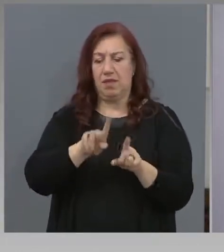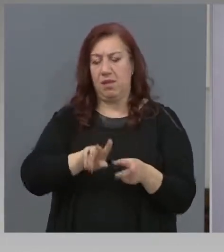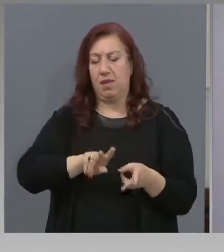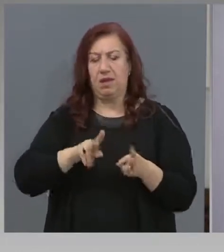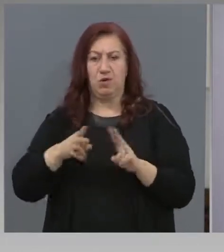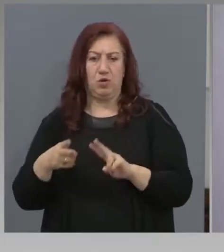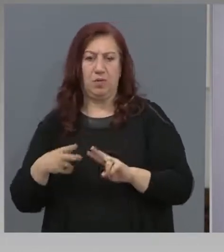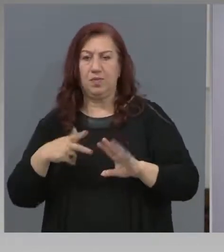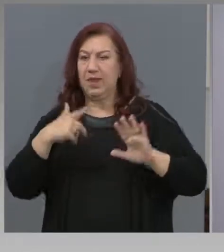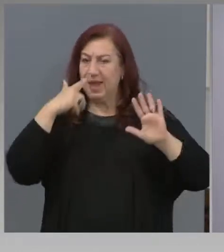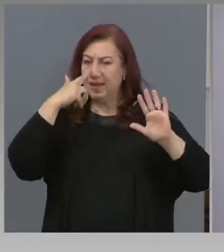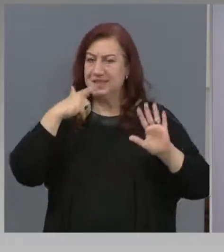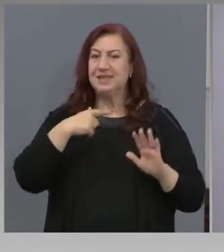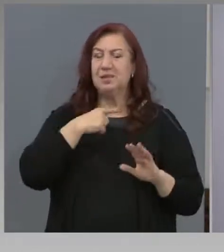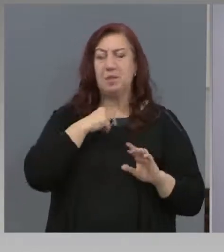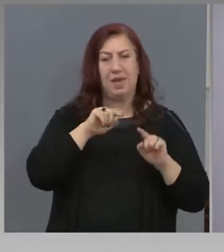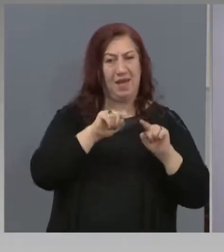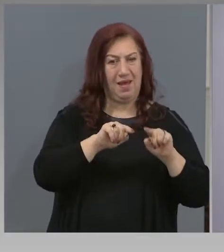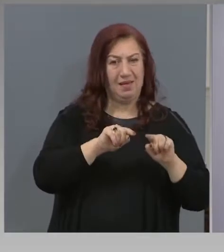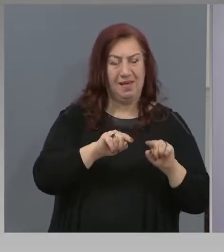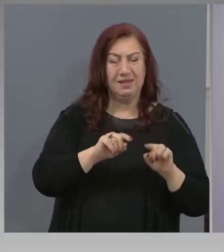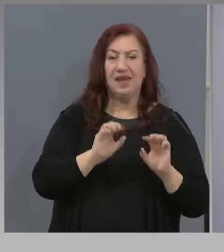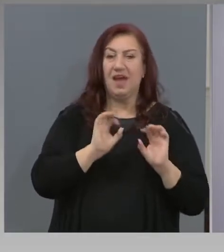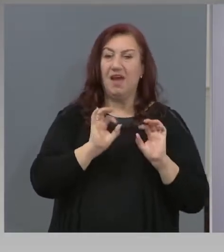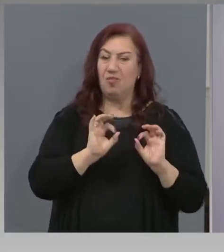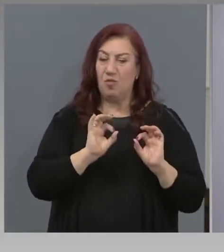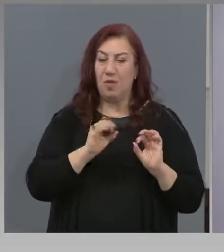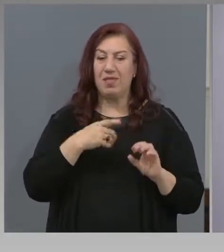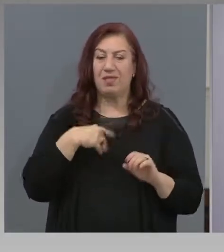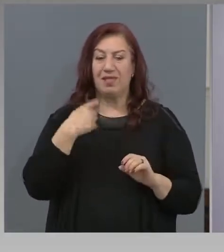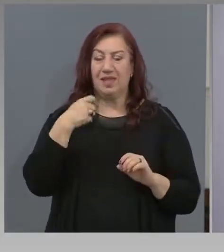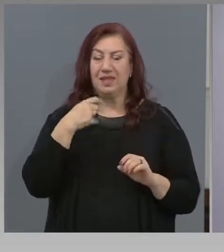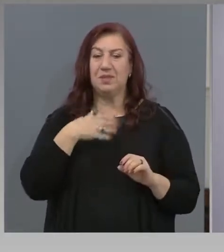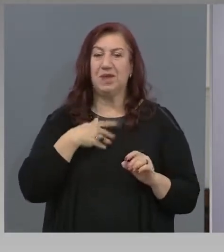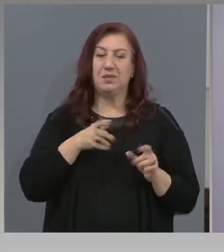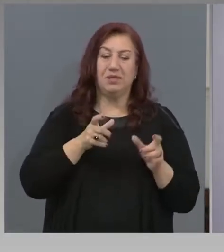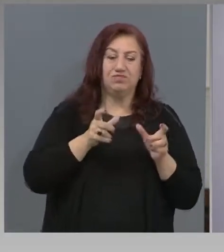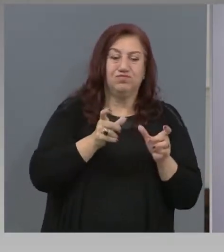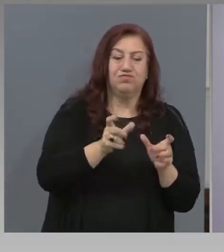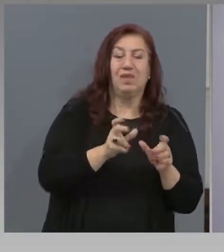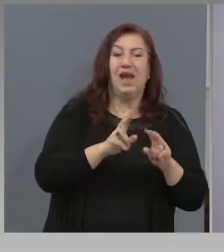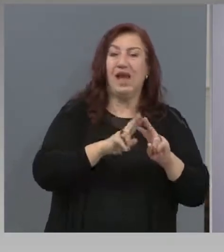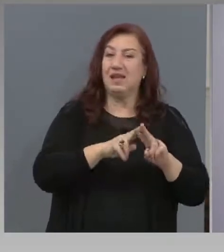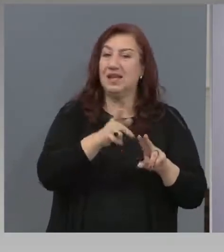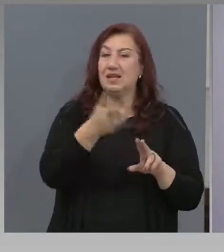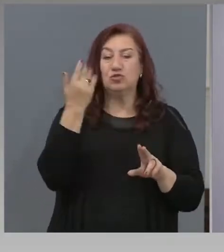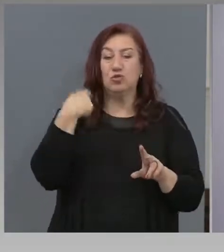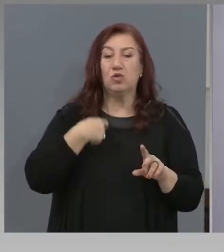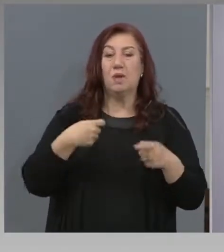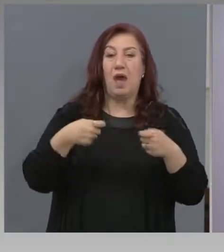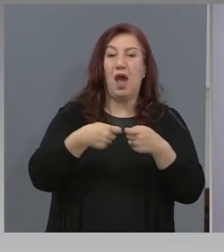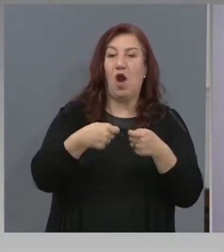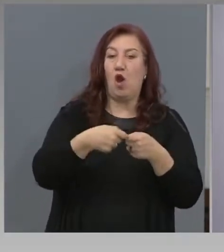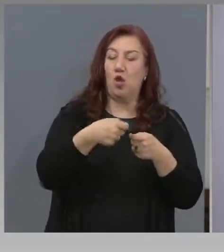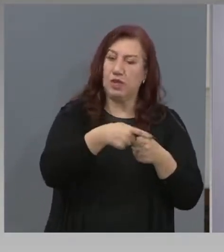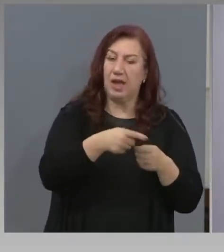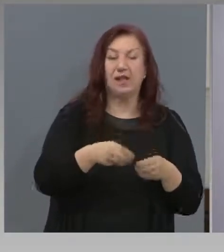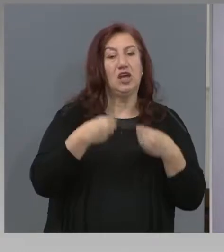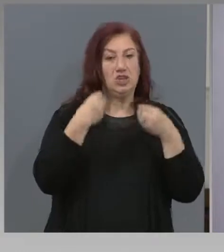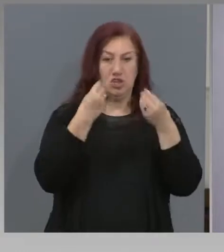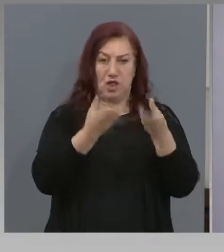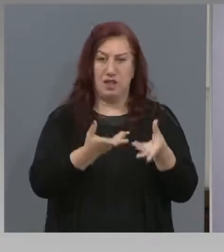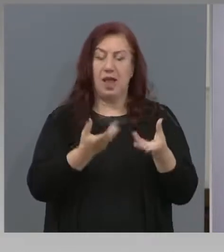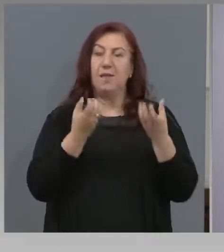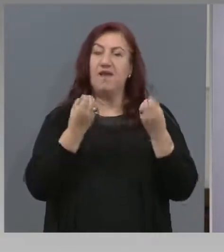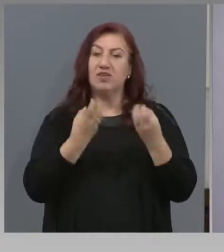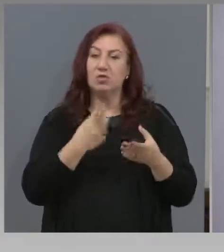За седмокласниците, които в момента на изпит са в карантина, защото са били в контакт с заболели, ще се осигури възможност за